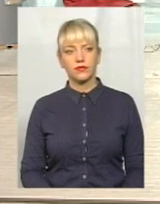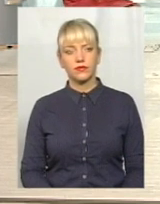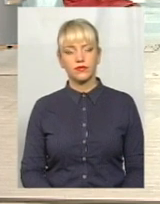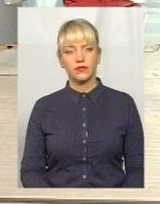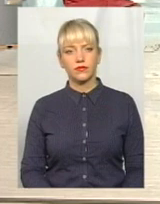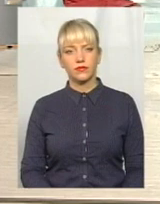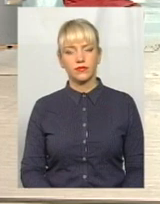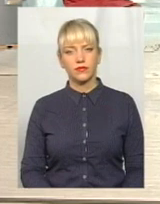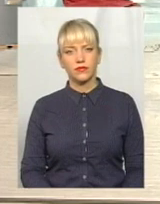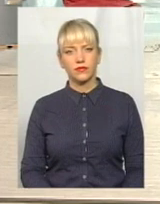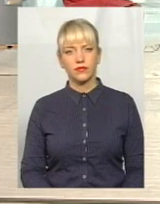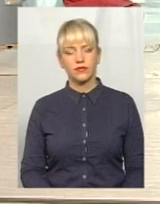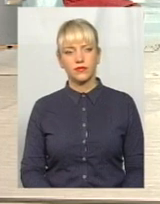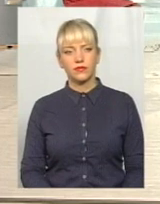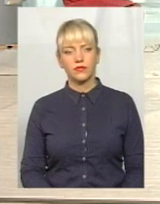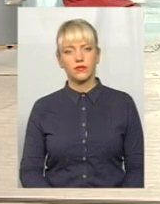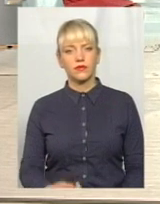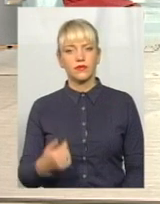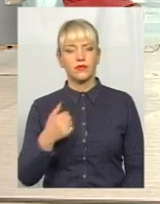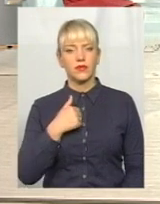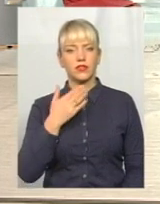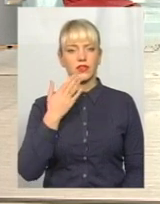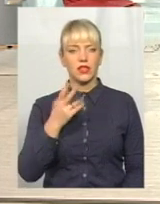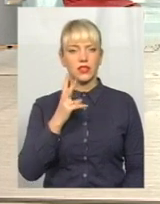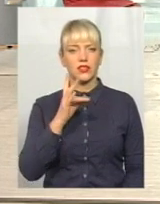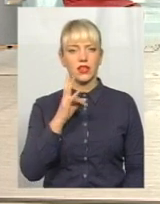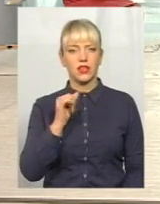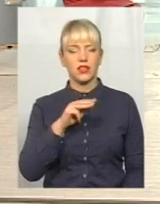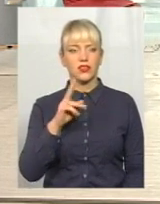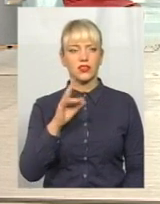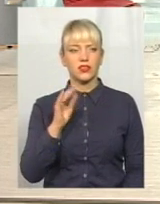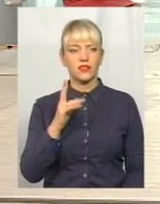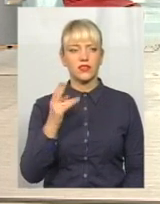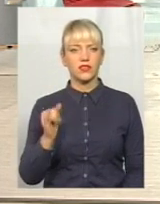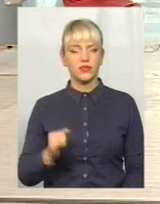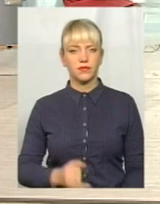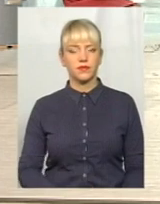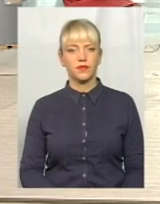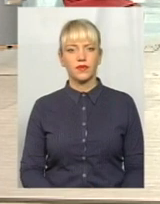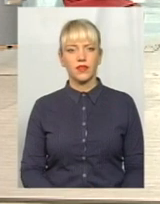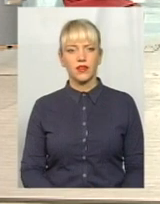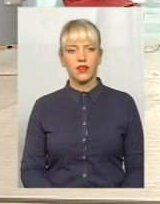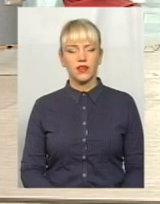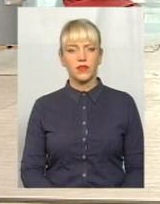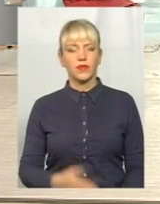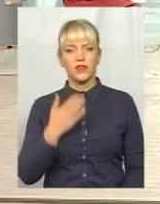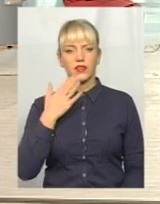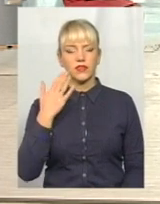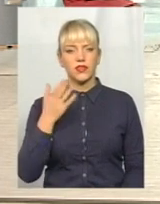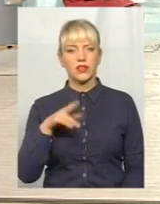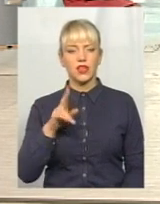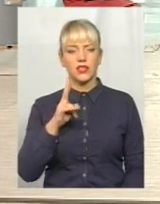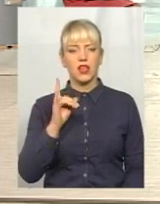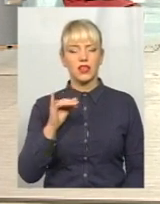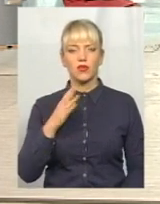Напевно так. Це вас зверталося з мікрорайону Кріжківці. Так, так, чуємо вас, скажіте. Чуєте, так? Так. Зверталося по поводу